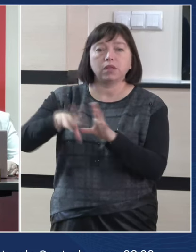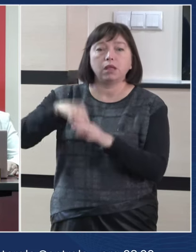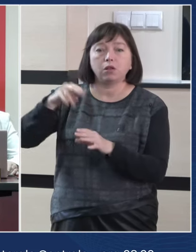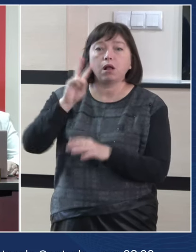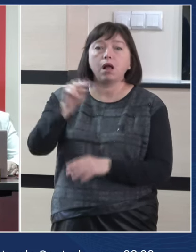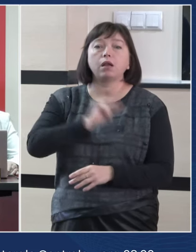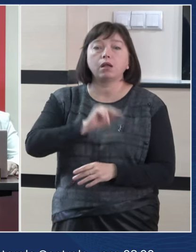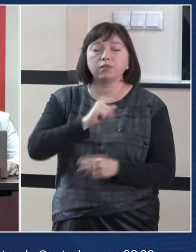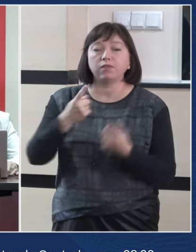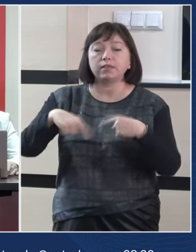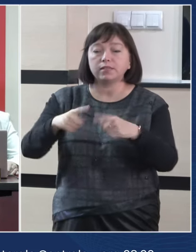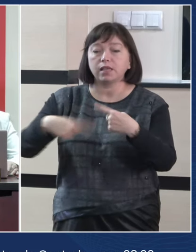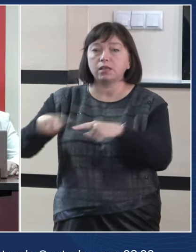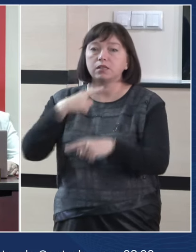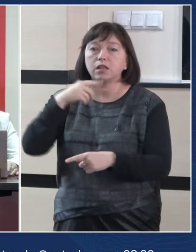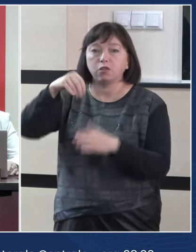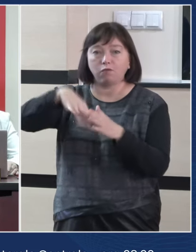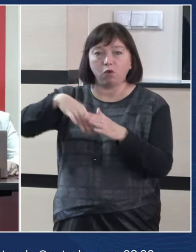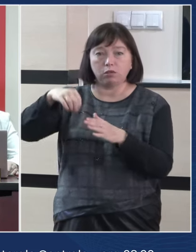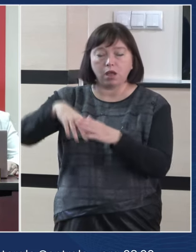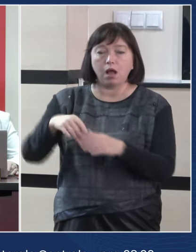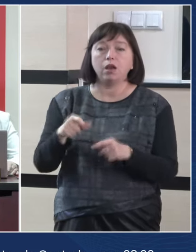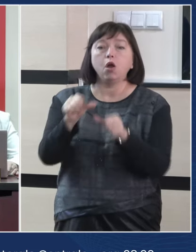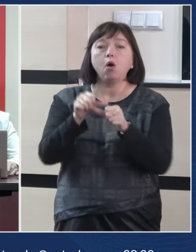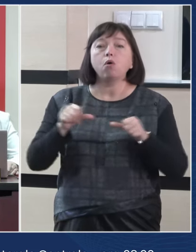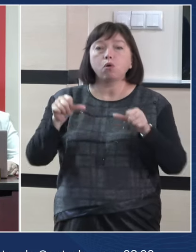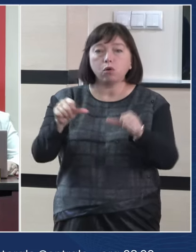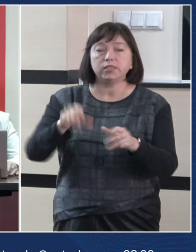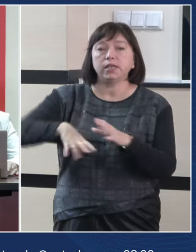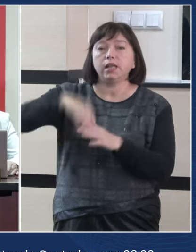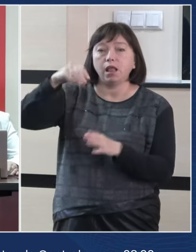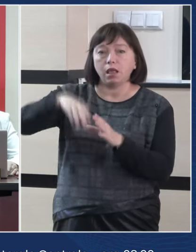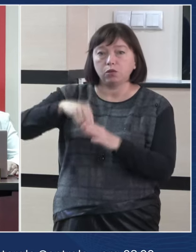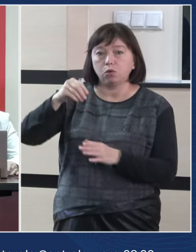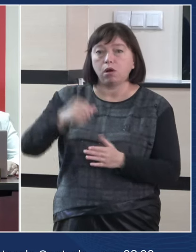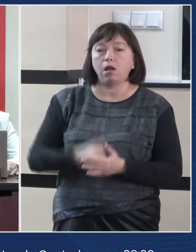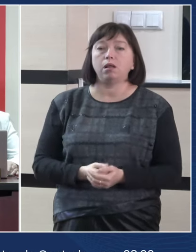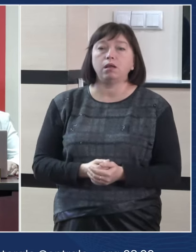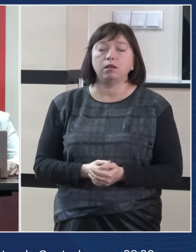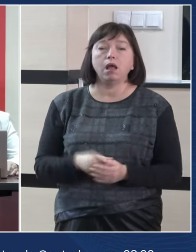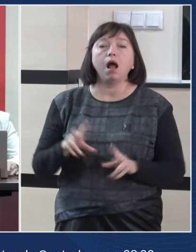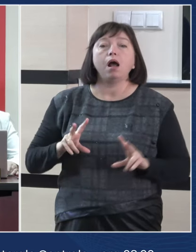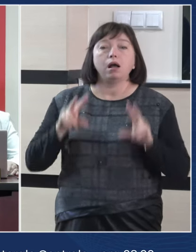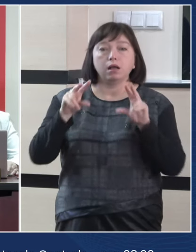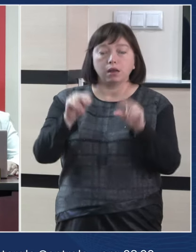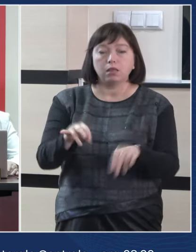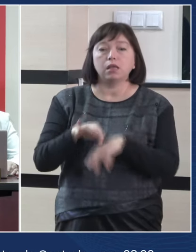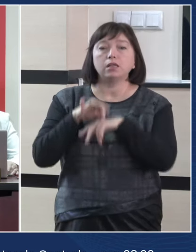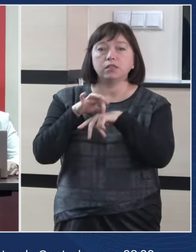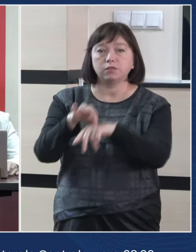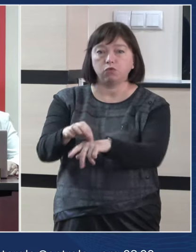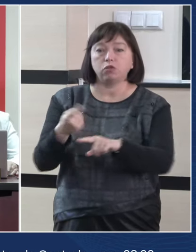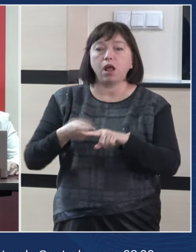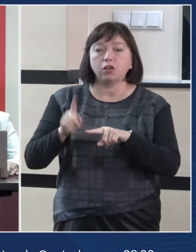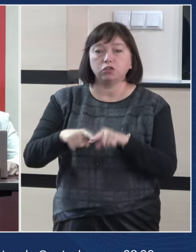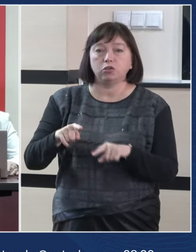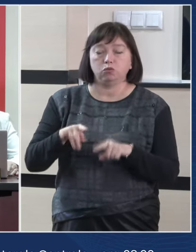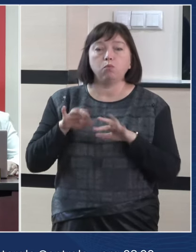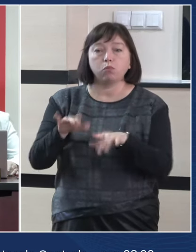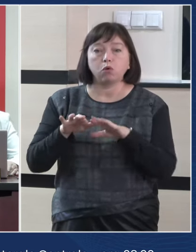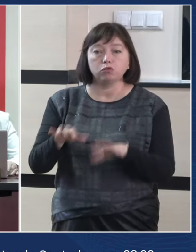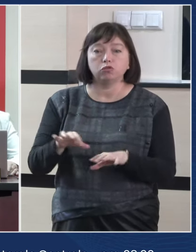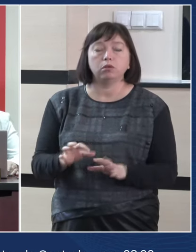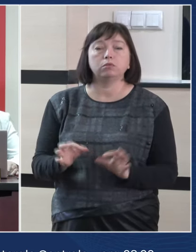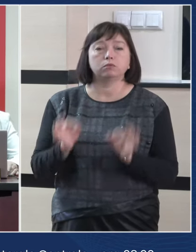activează în secțiile de votare consiliile electorale, garantează desfășurarea acestui proces